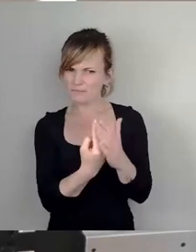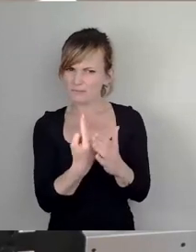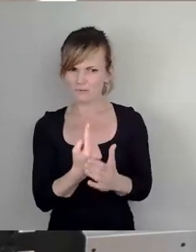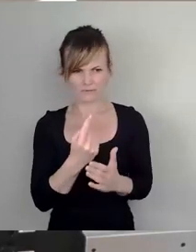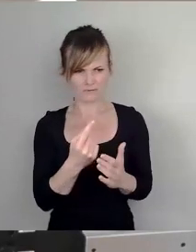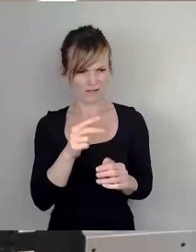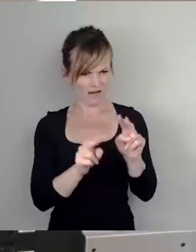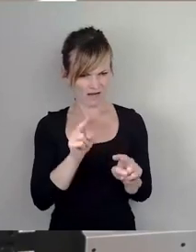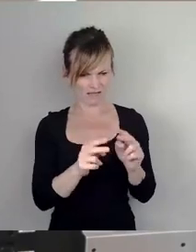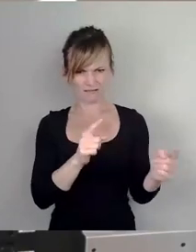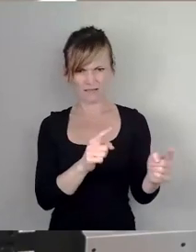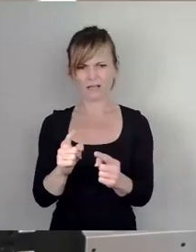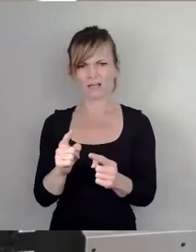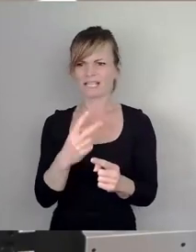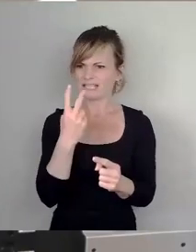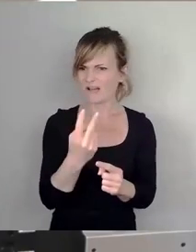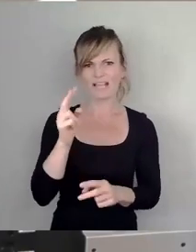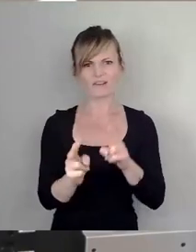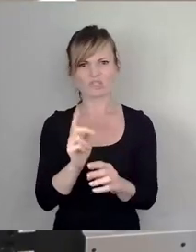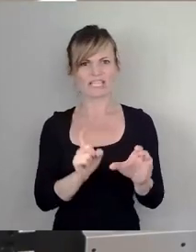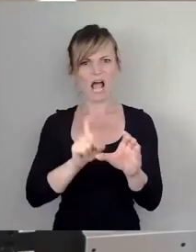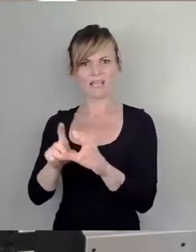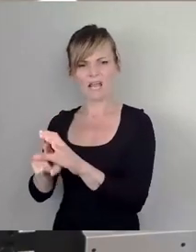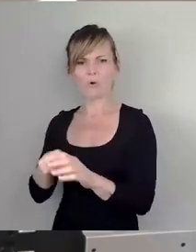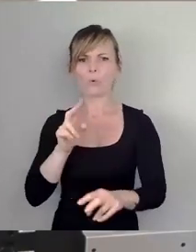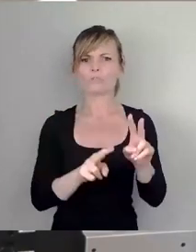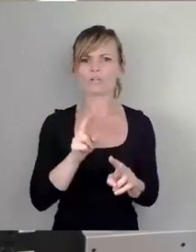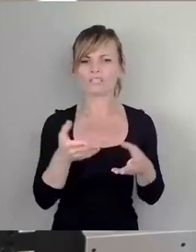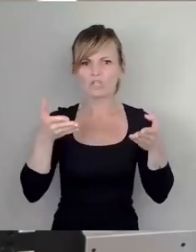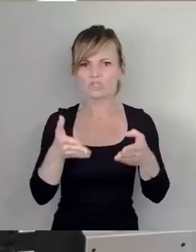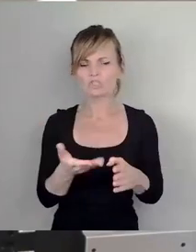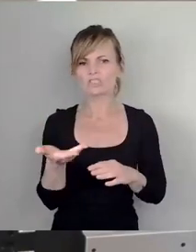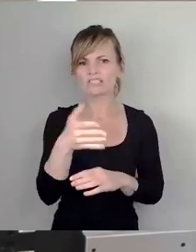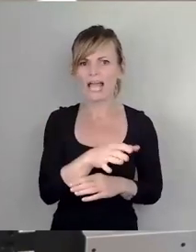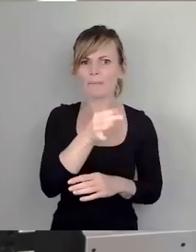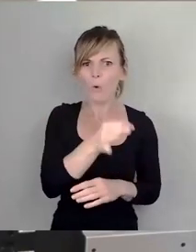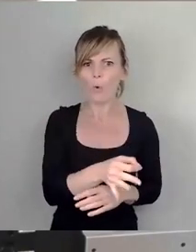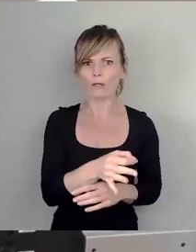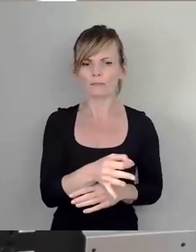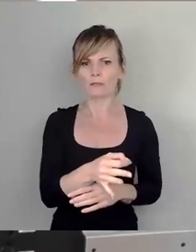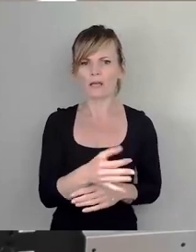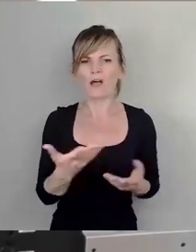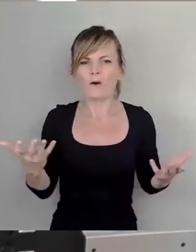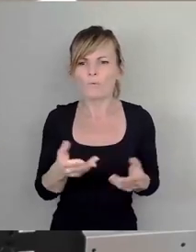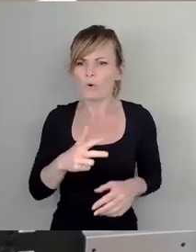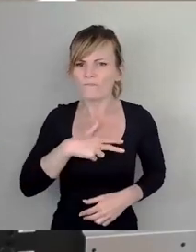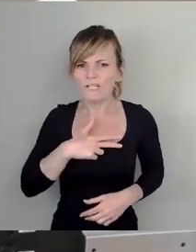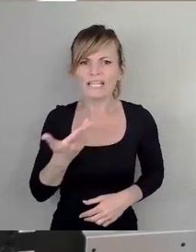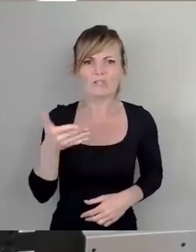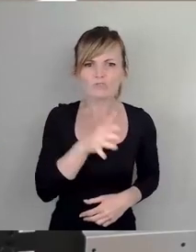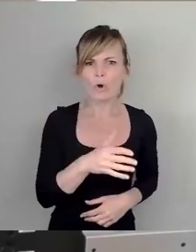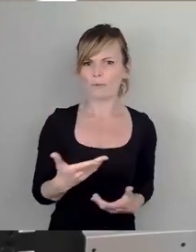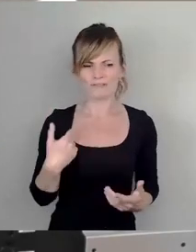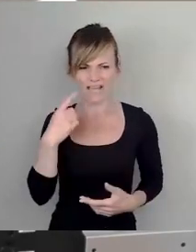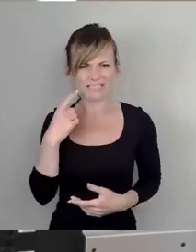Anlagen, die unterschiedliche Sterbeorte von Lea Grundig ausweisen. Ich weiß nicht, wo sie wirklich gestorben ist und ich glaube, da gibt es vielleicht